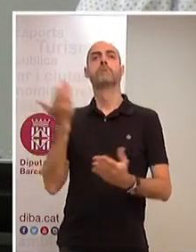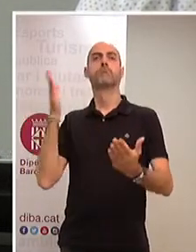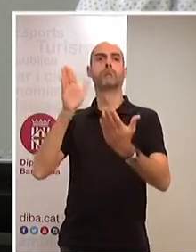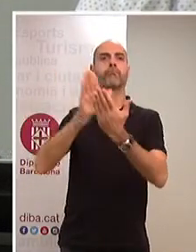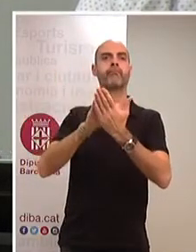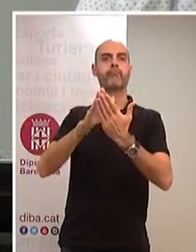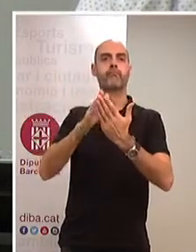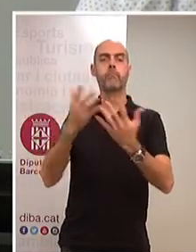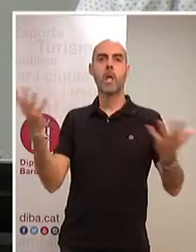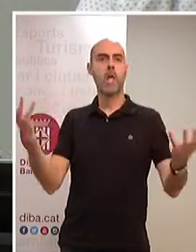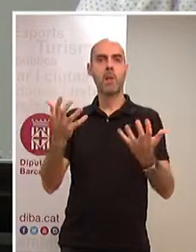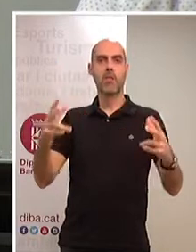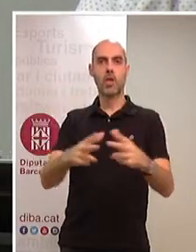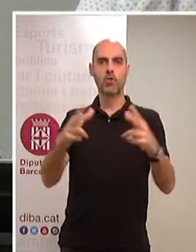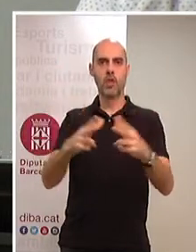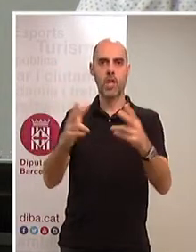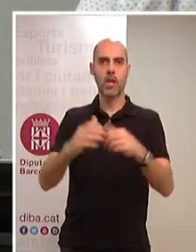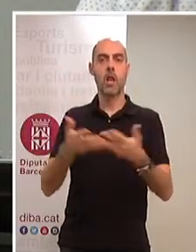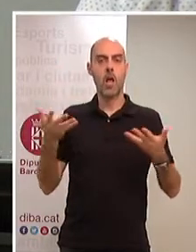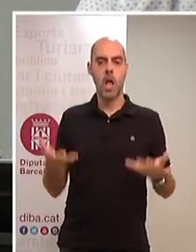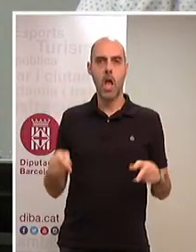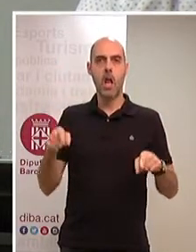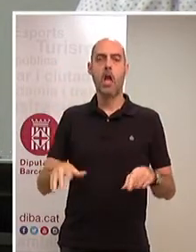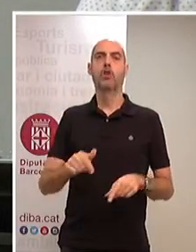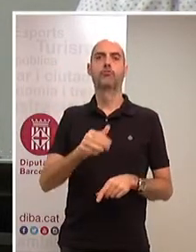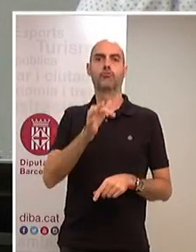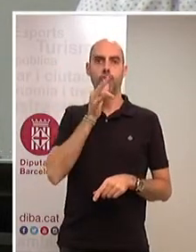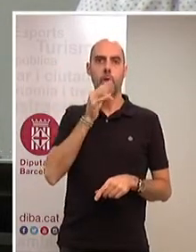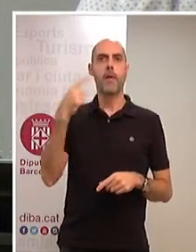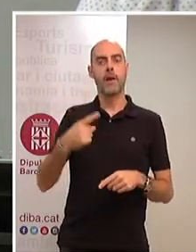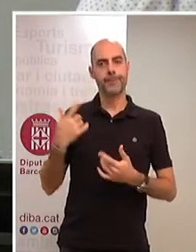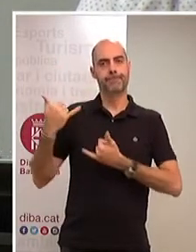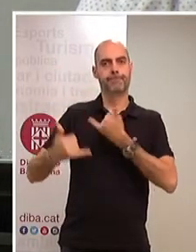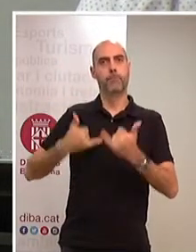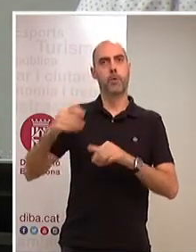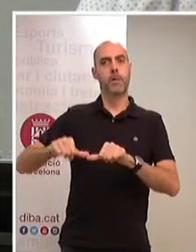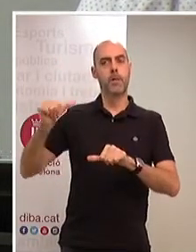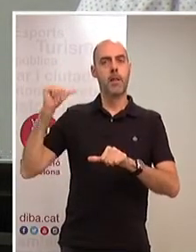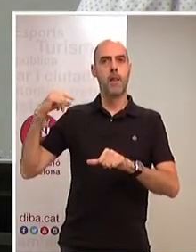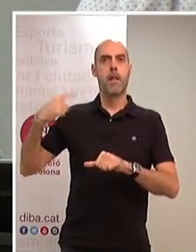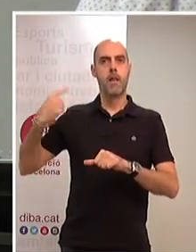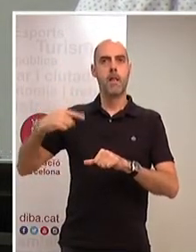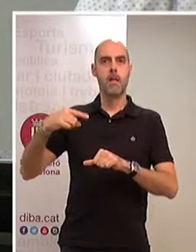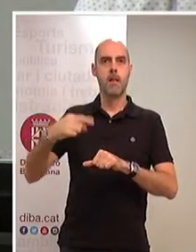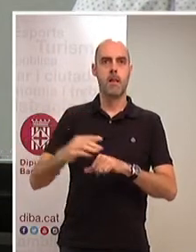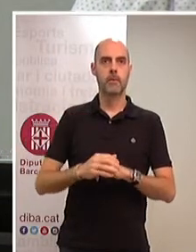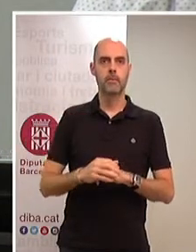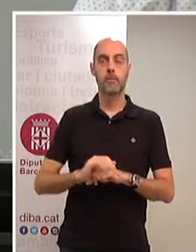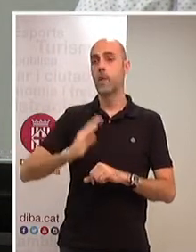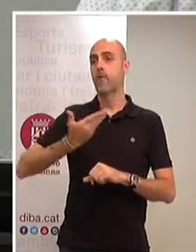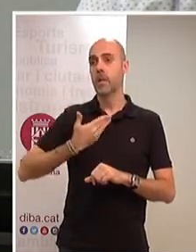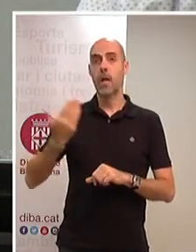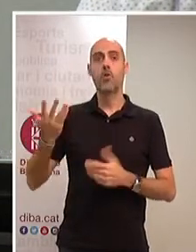i avui encara tenim conseqüències d'aquella emergència social que ens ha afectat i